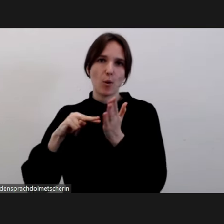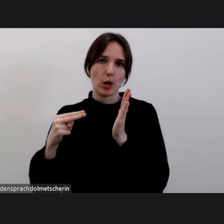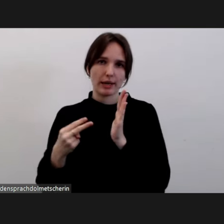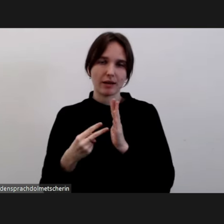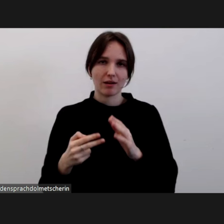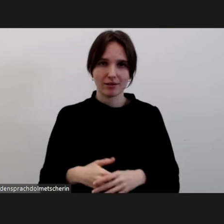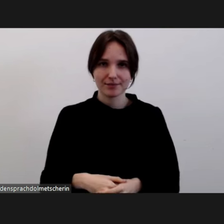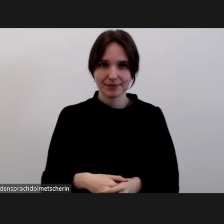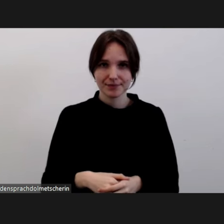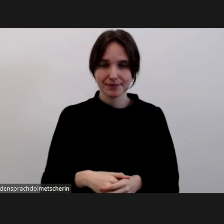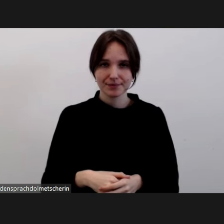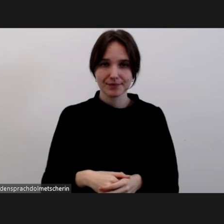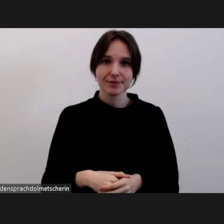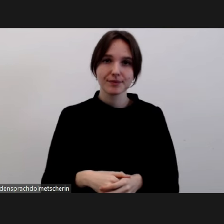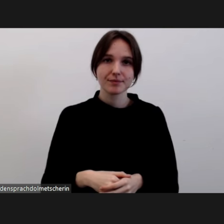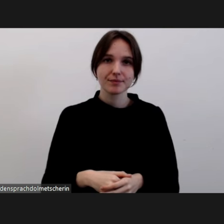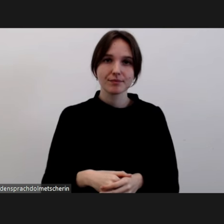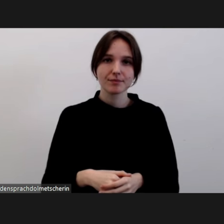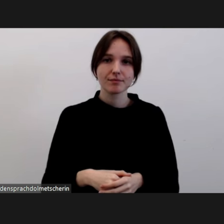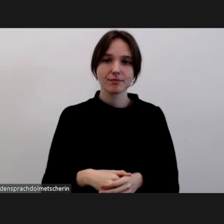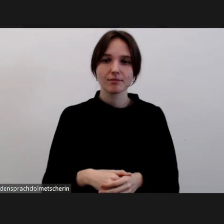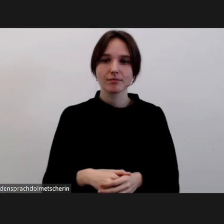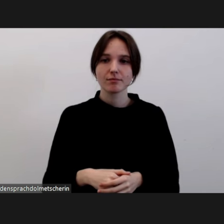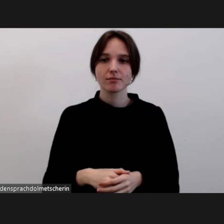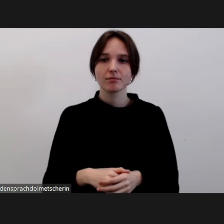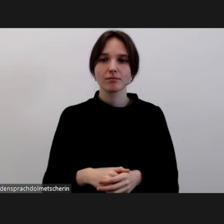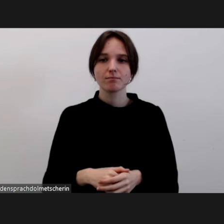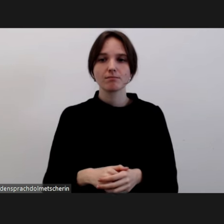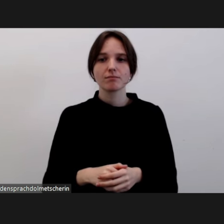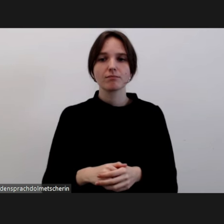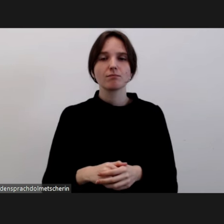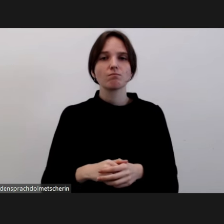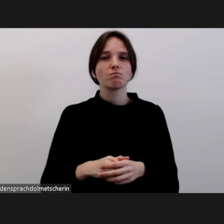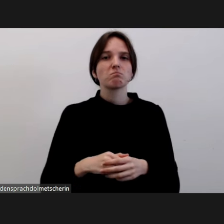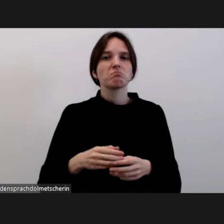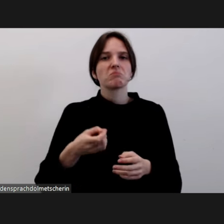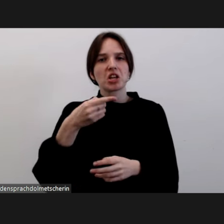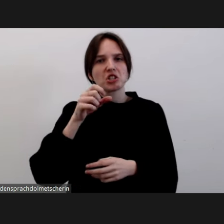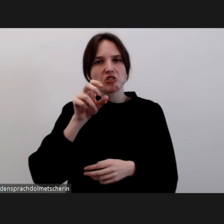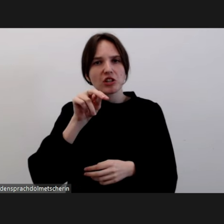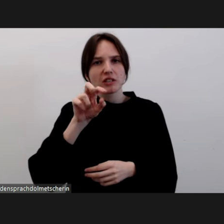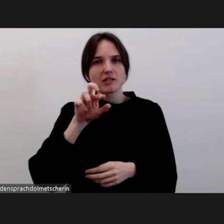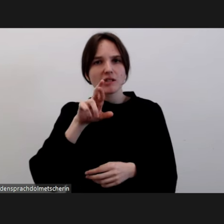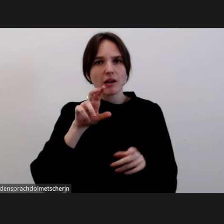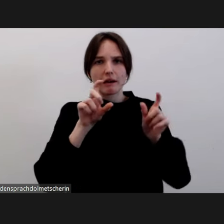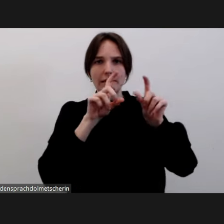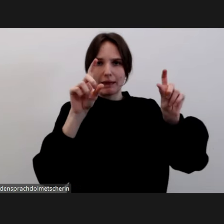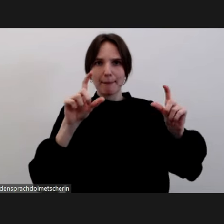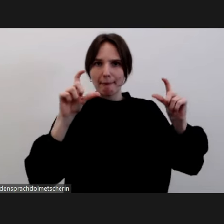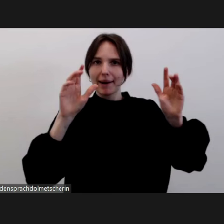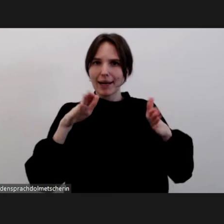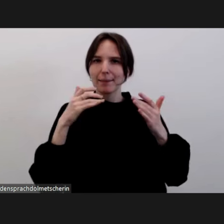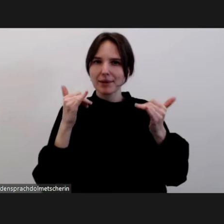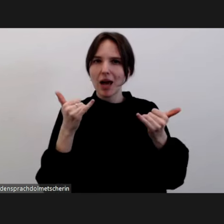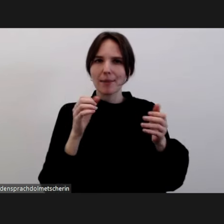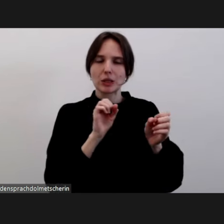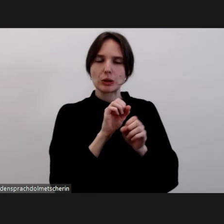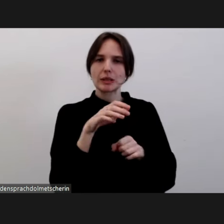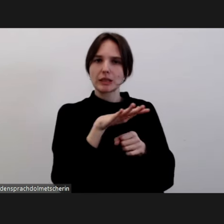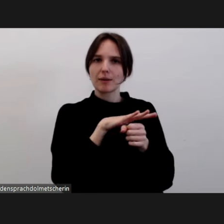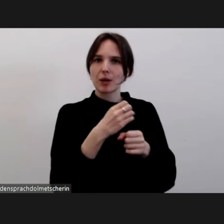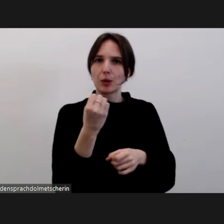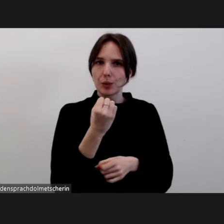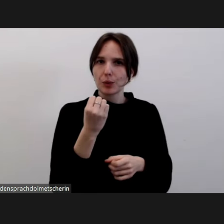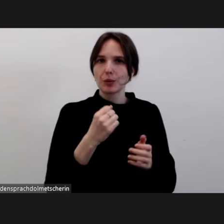seit es Gender als Kulturkampfthema gibt. Antifeminismus ist eine